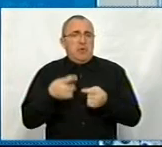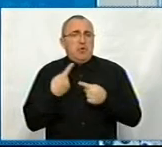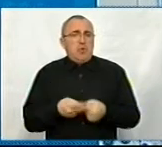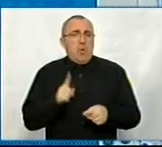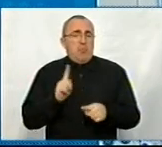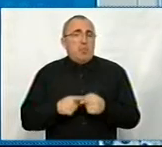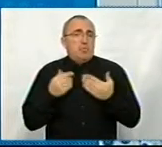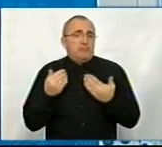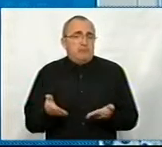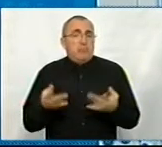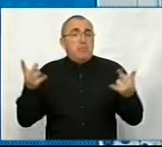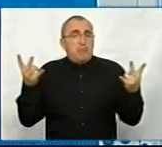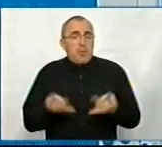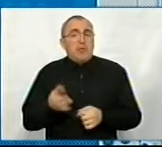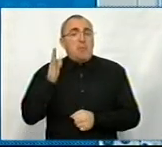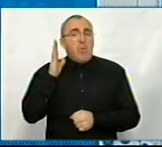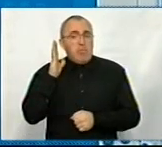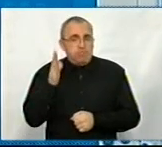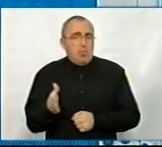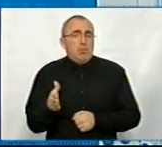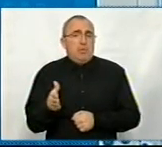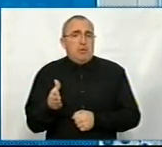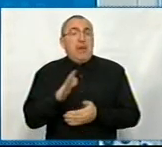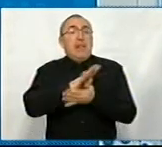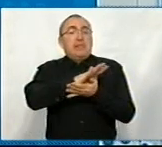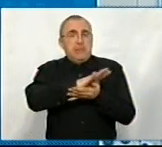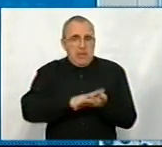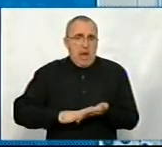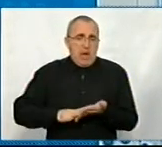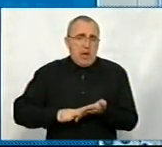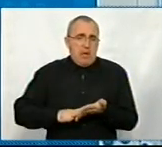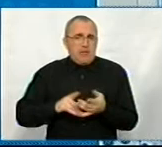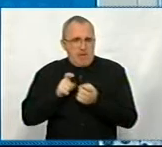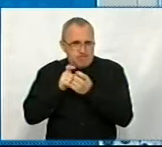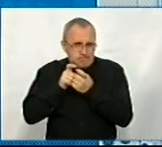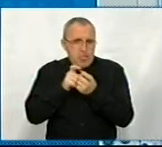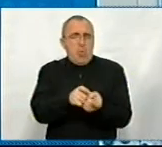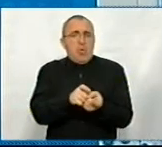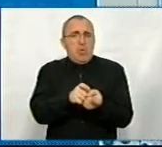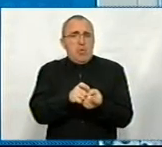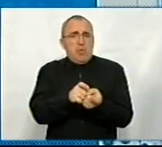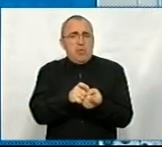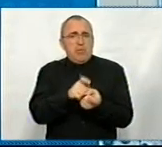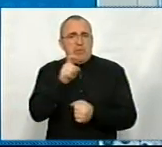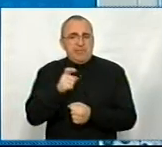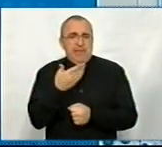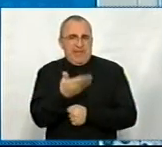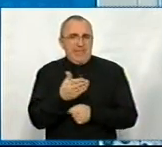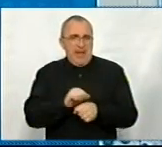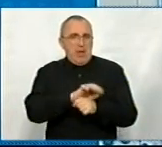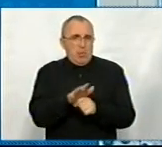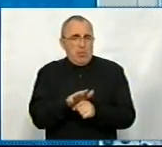потрібно буде і надалі боротися з нею,